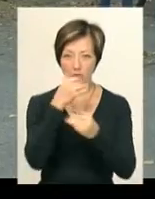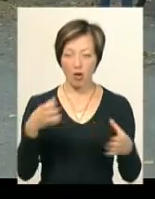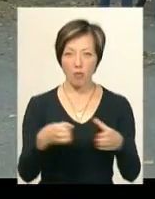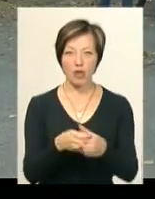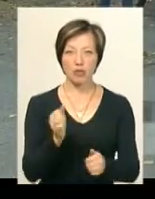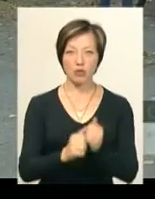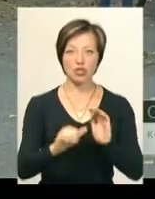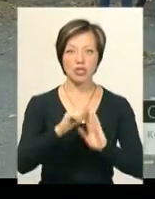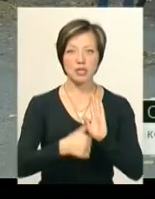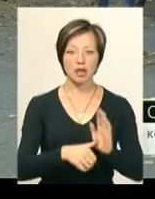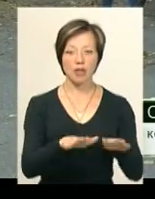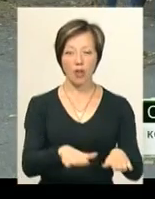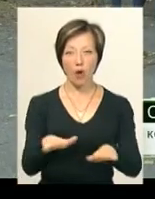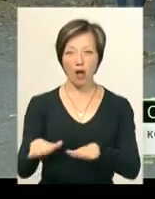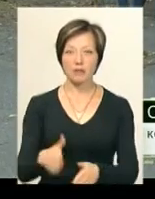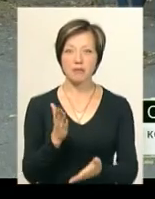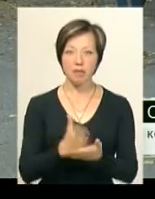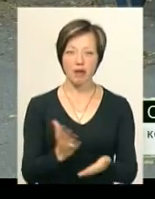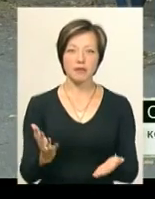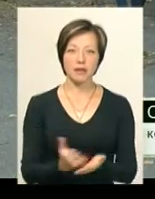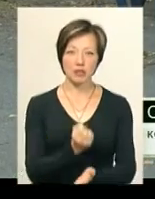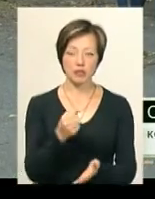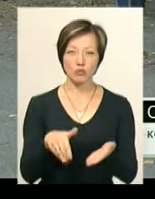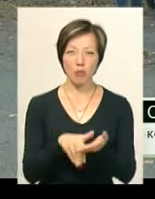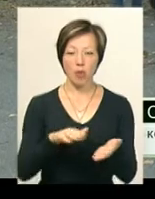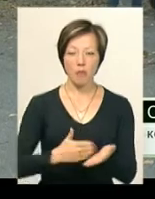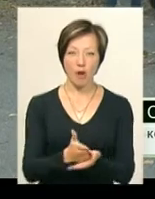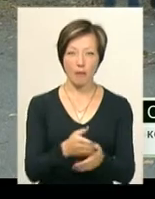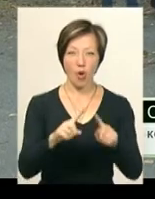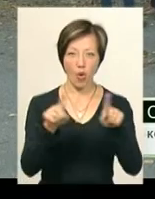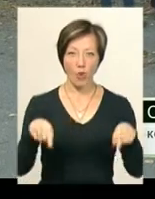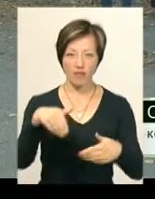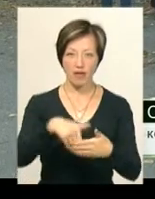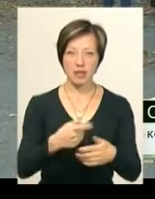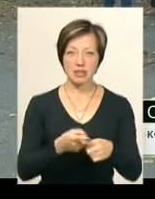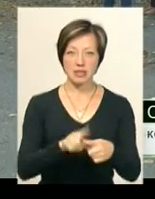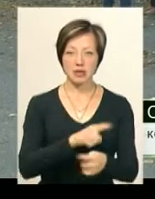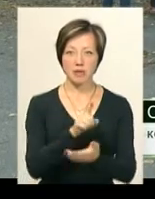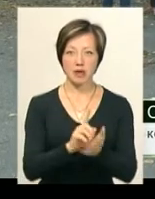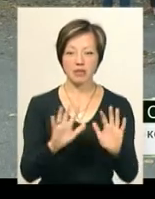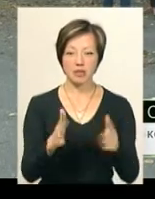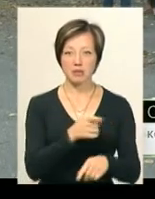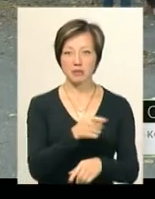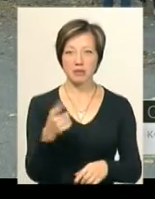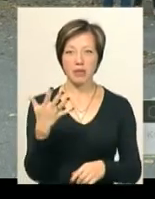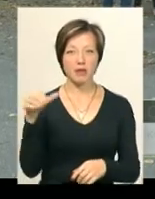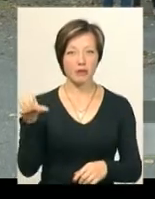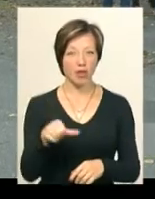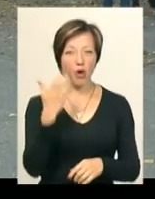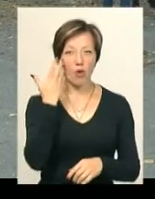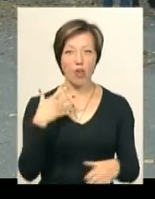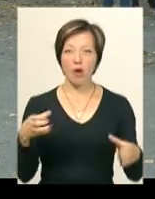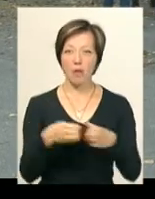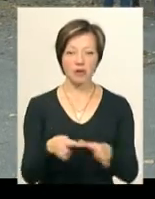на кожній із 16 локацій має віднайти за допомогою мапи конверт. Це має статися протягом п'яти хвилин. Коли ж